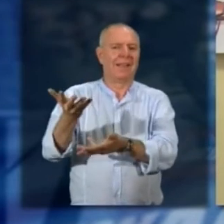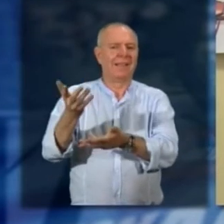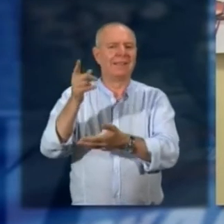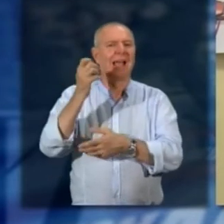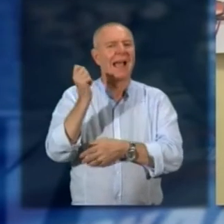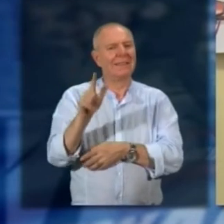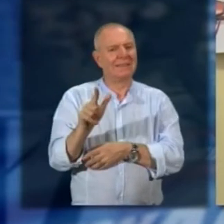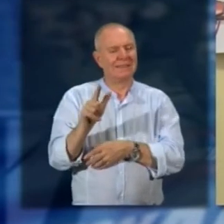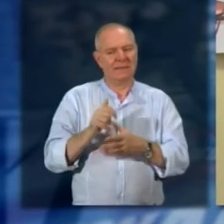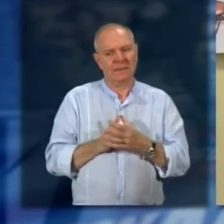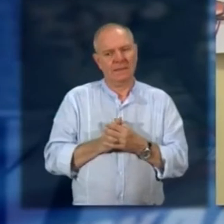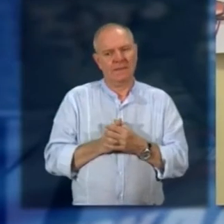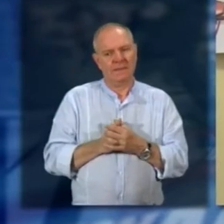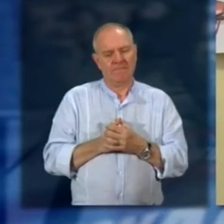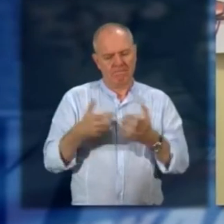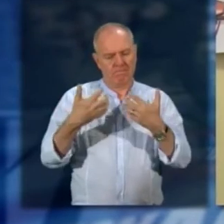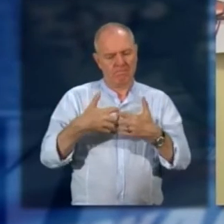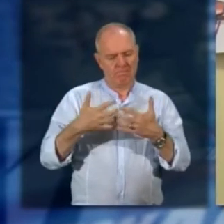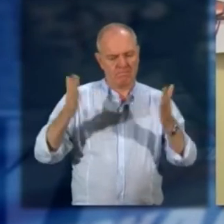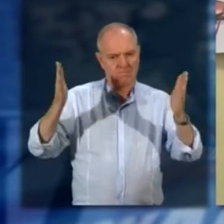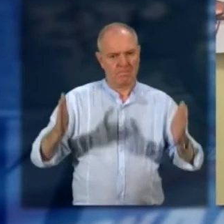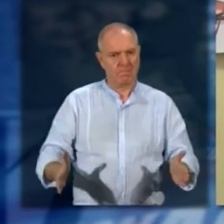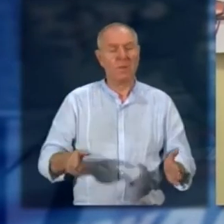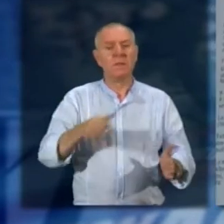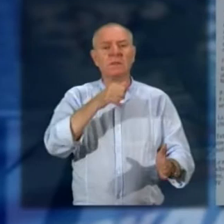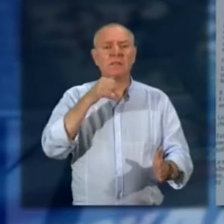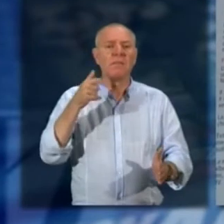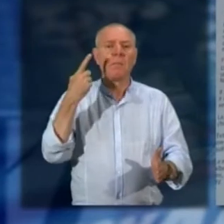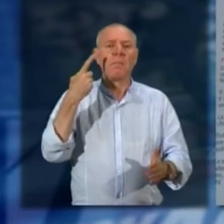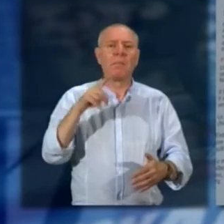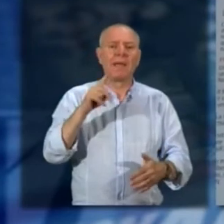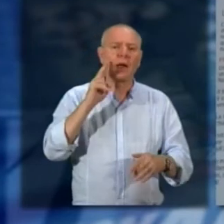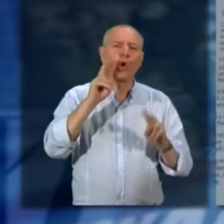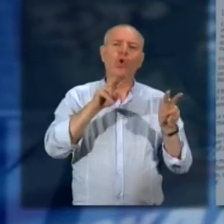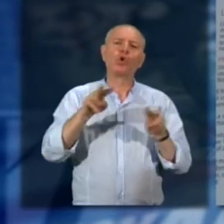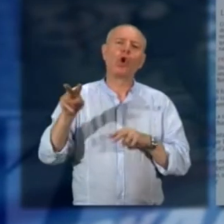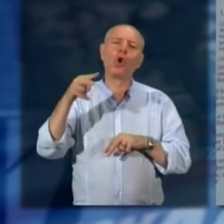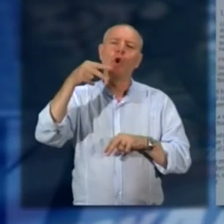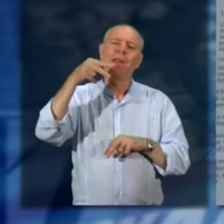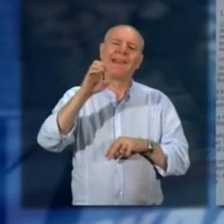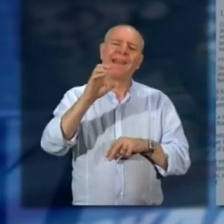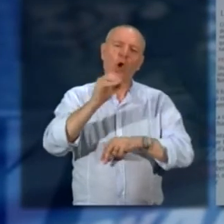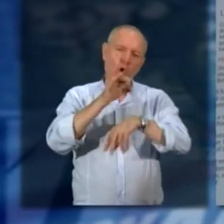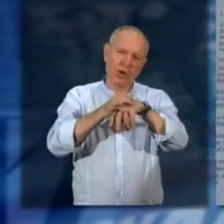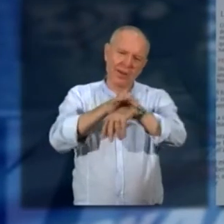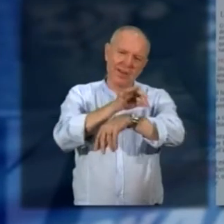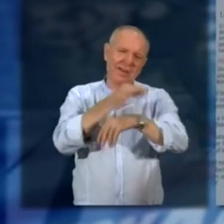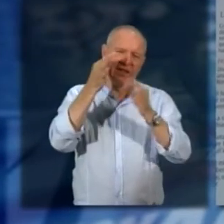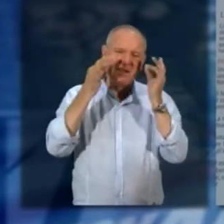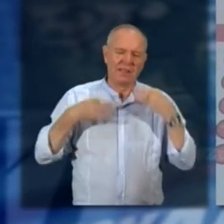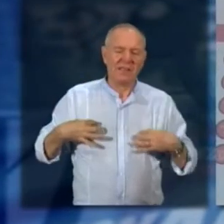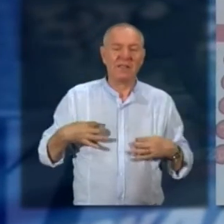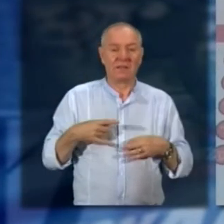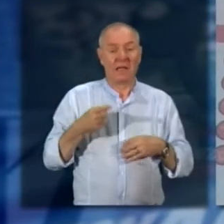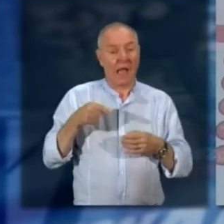sanitaria un'apparecchiatura proprio per la mappatura Nei e adesso questo secondo apparecchio verrà aggiornato